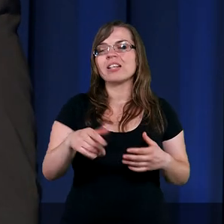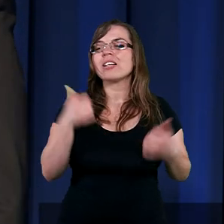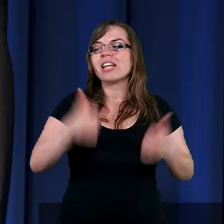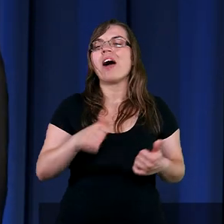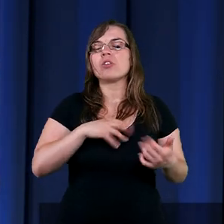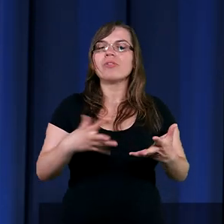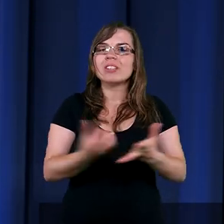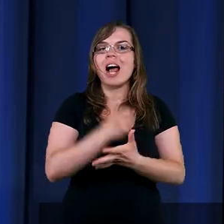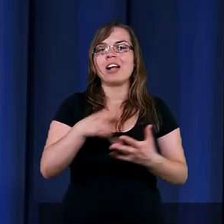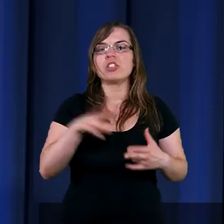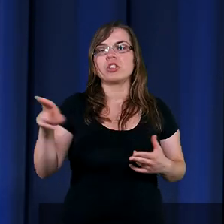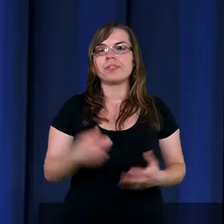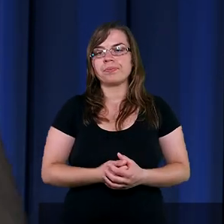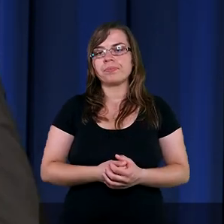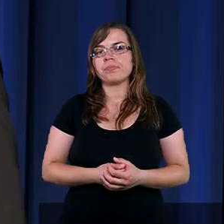znaki.